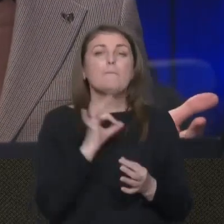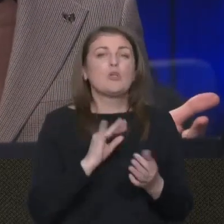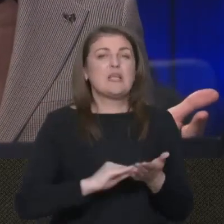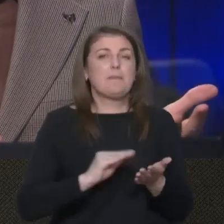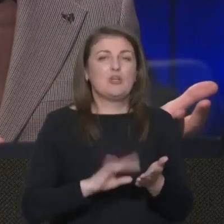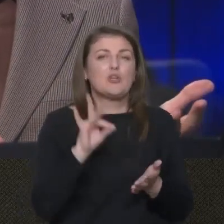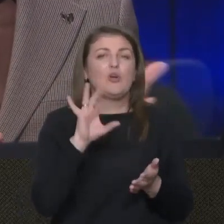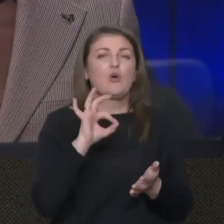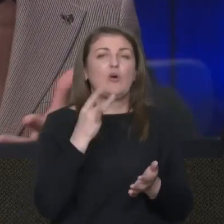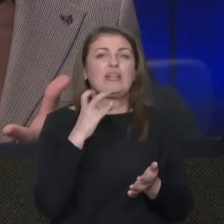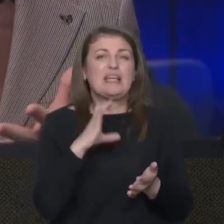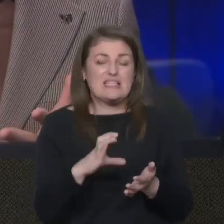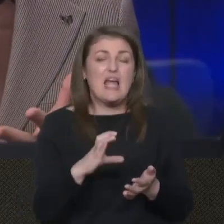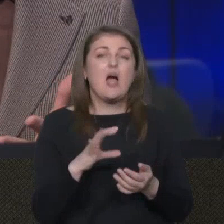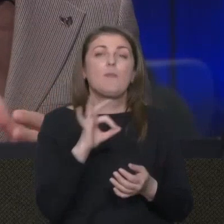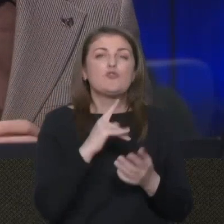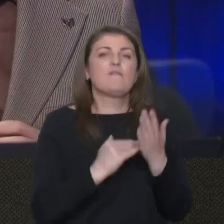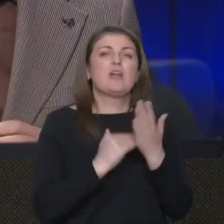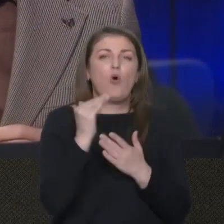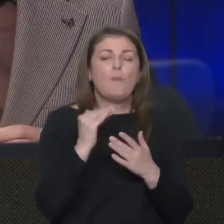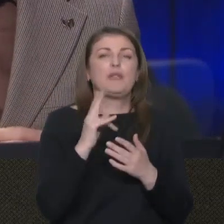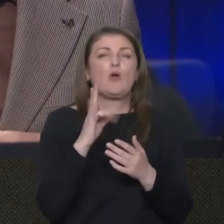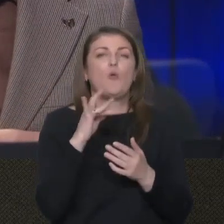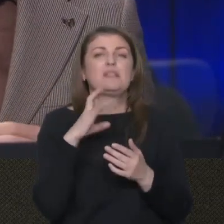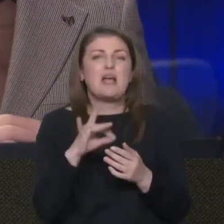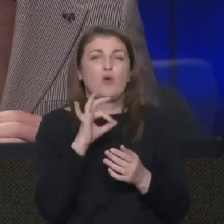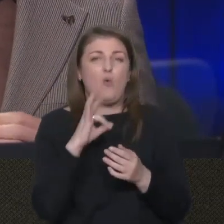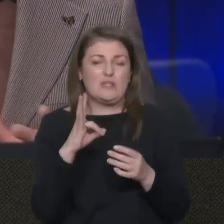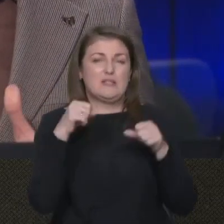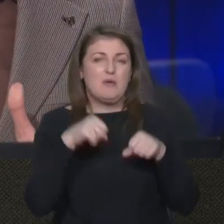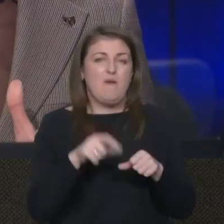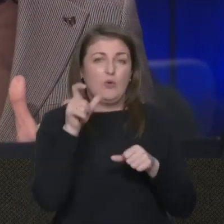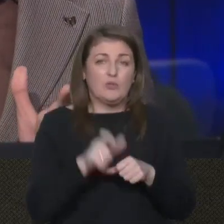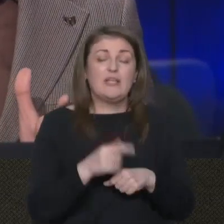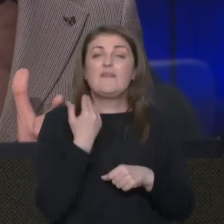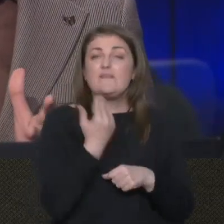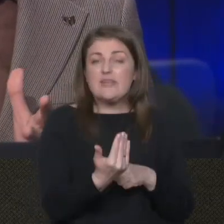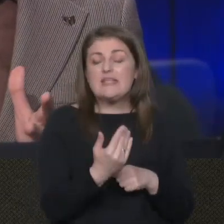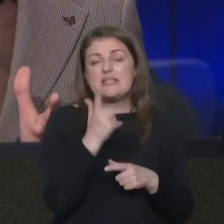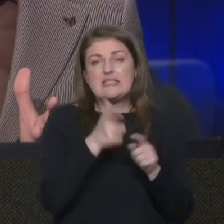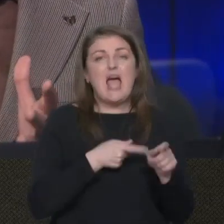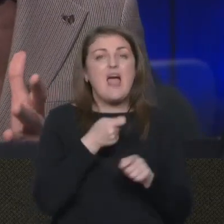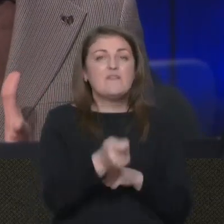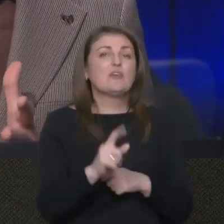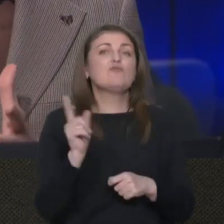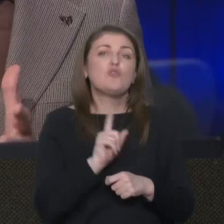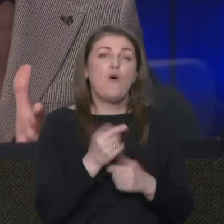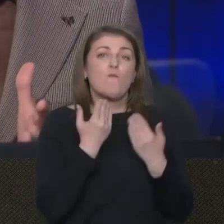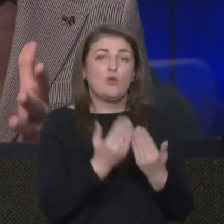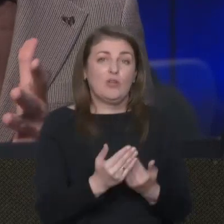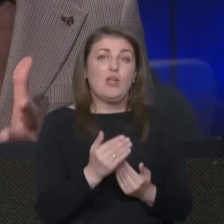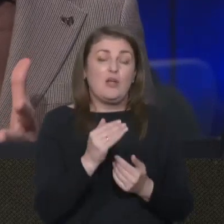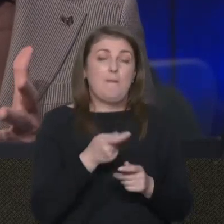пише Ройтерс, про те, що Верховний комісар ООН «Справ людини», він заявив, що вони,